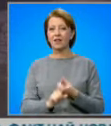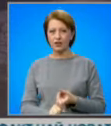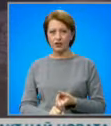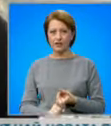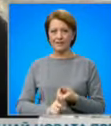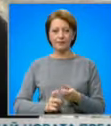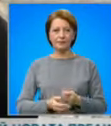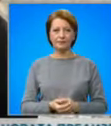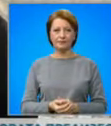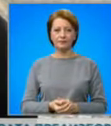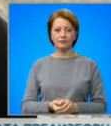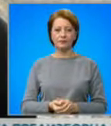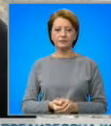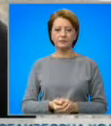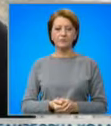подробности.